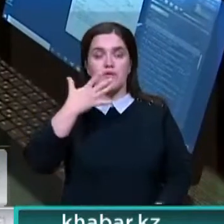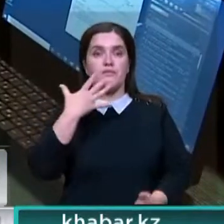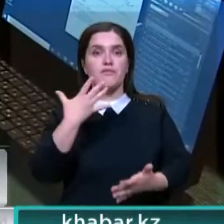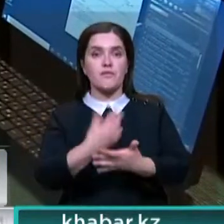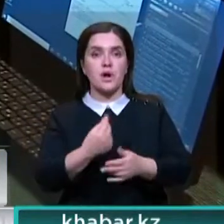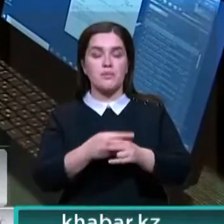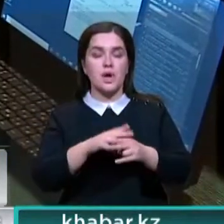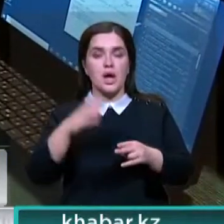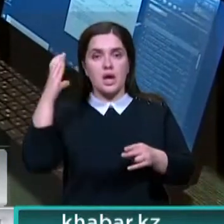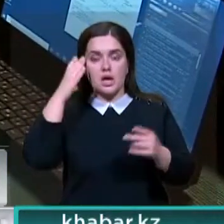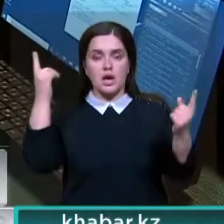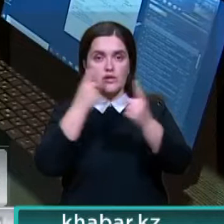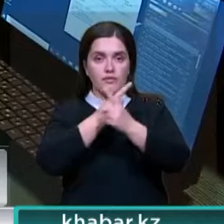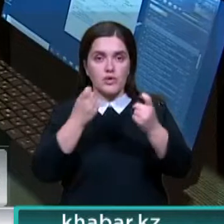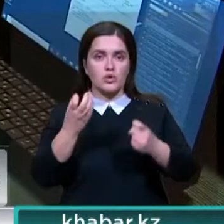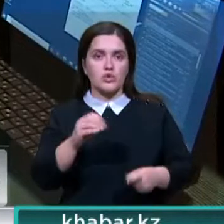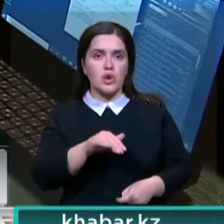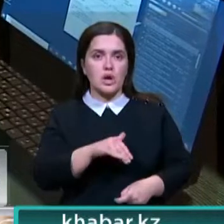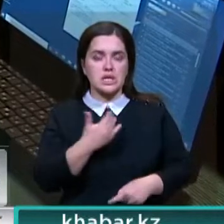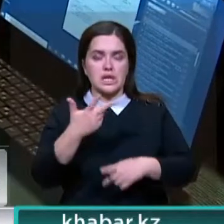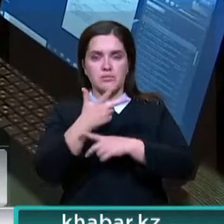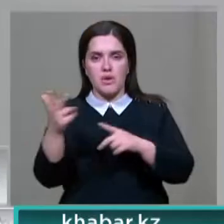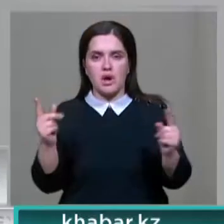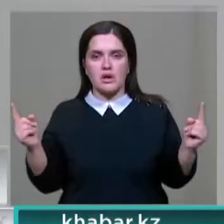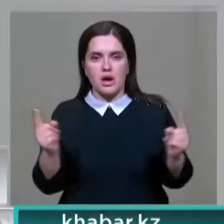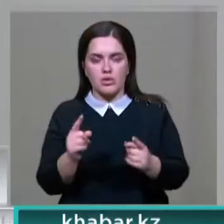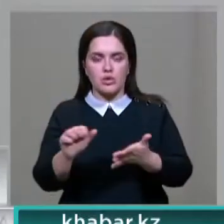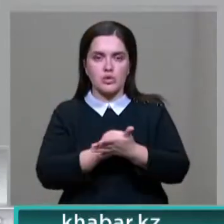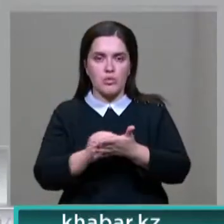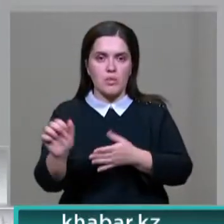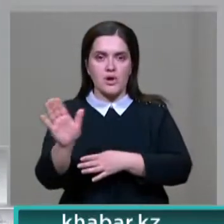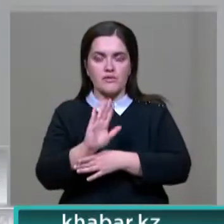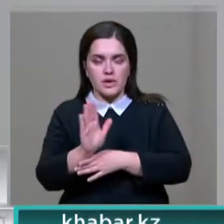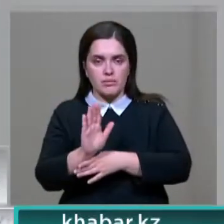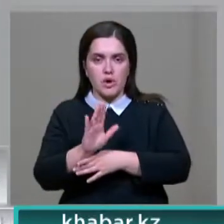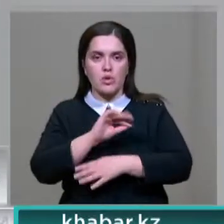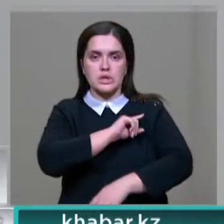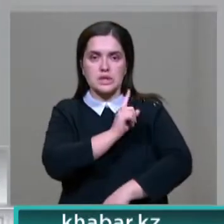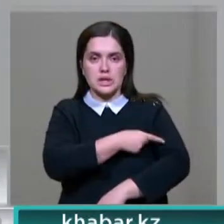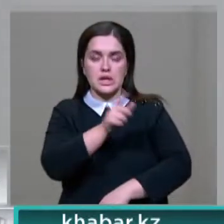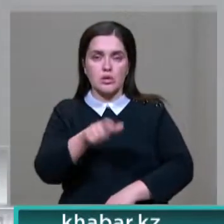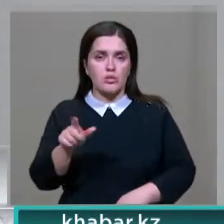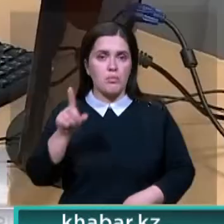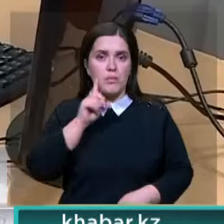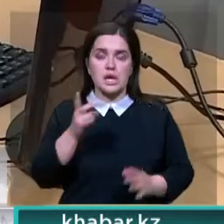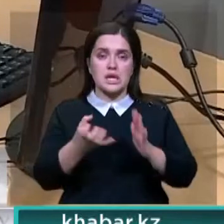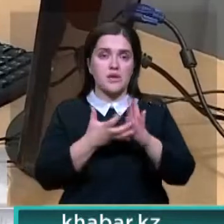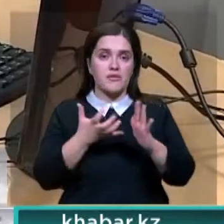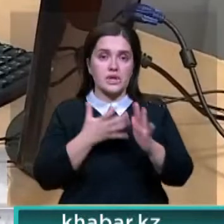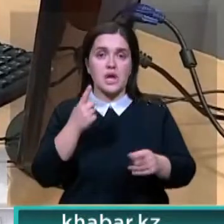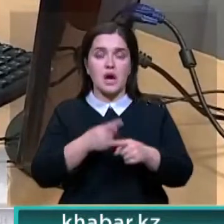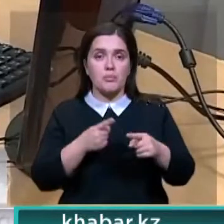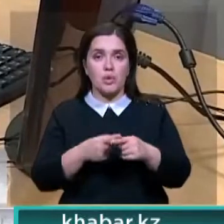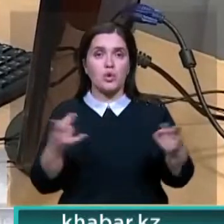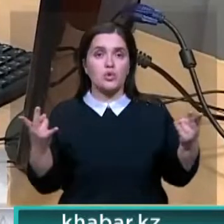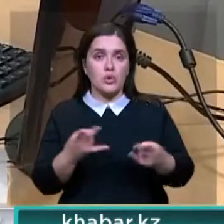радиоволне. А еще они хотят снимать короткие документальные фильмы о сильных людях. И пусть пока не хватает оборудования и нужно